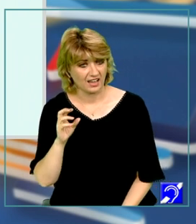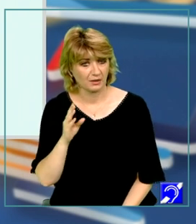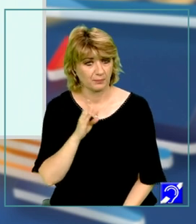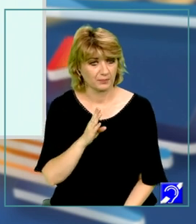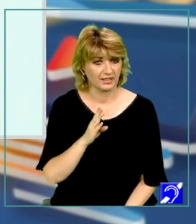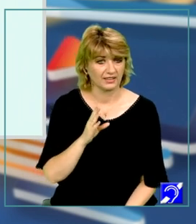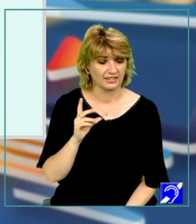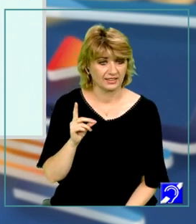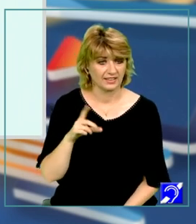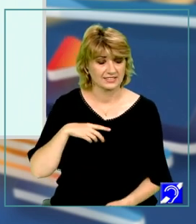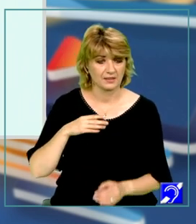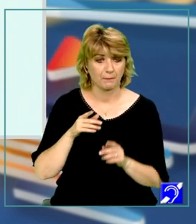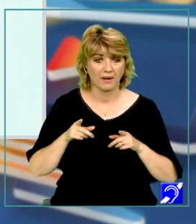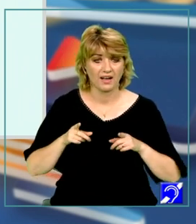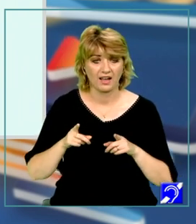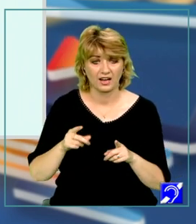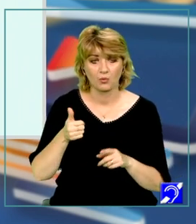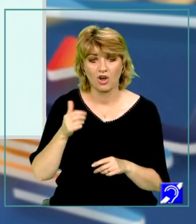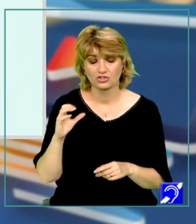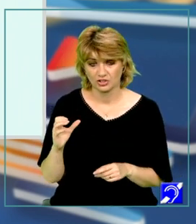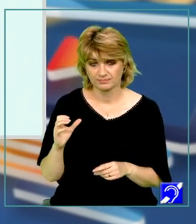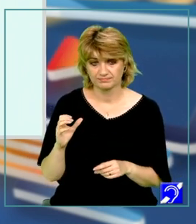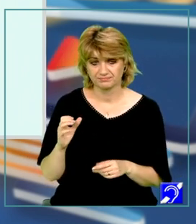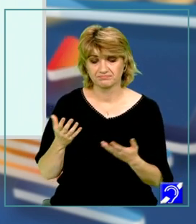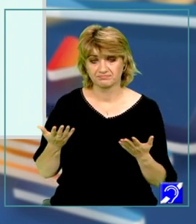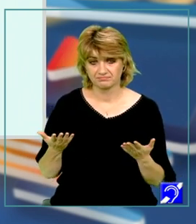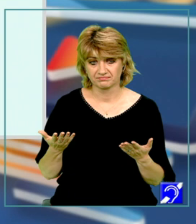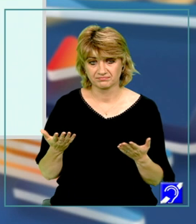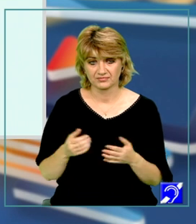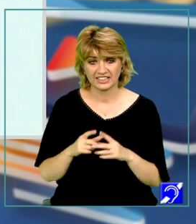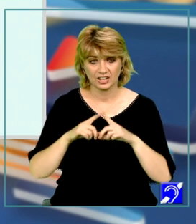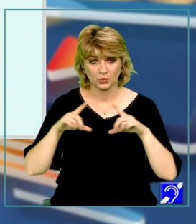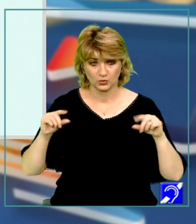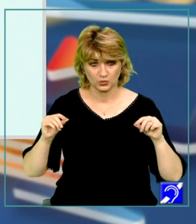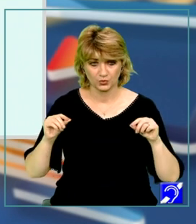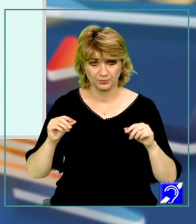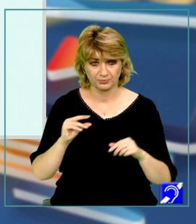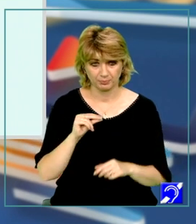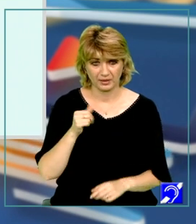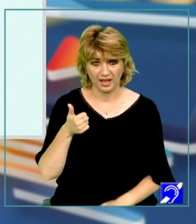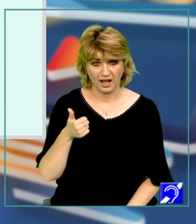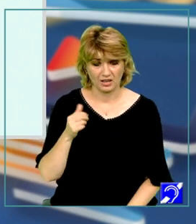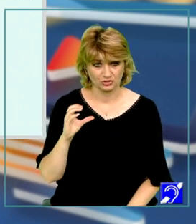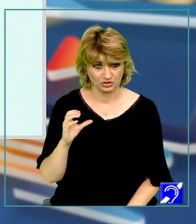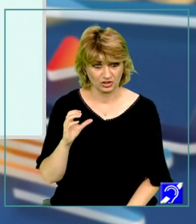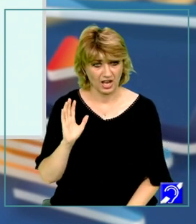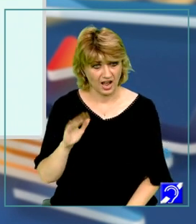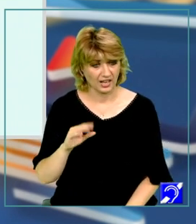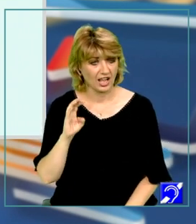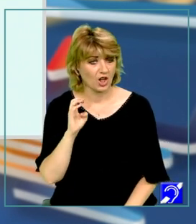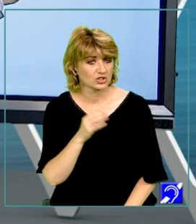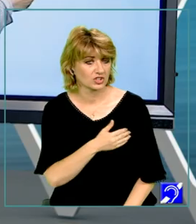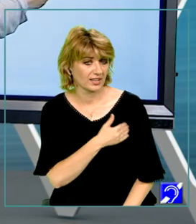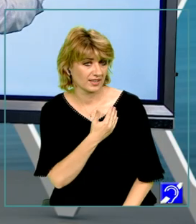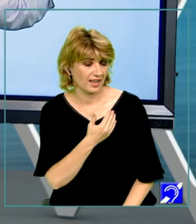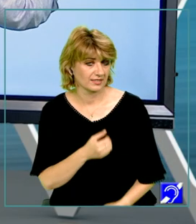paralel cu AC. Prin urmare unghiul PAC are și el 90 de grade